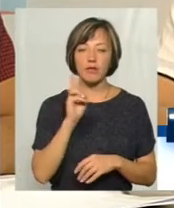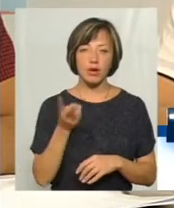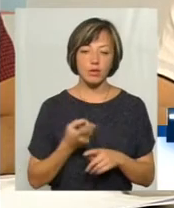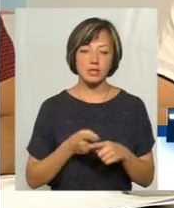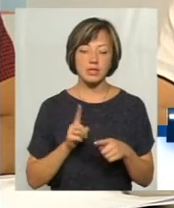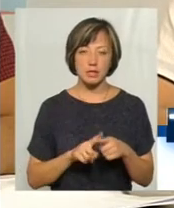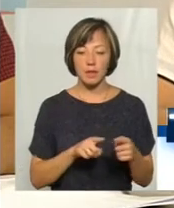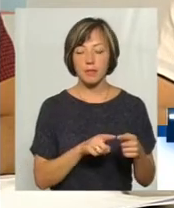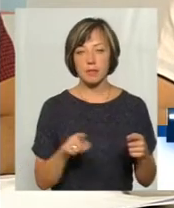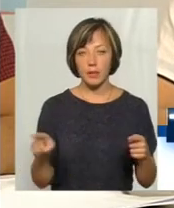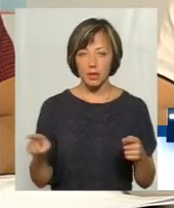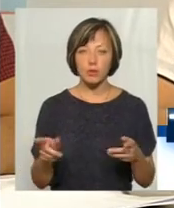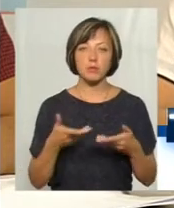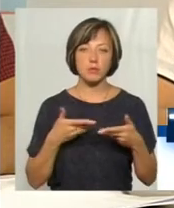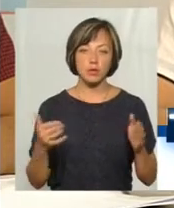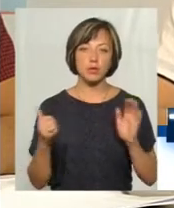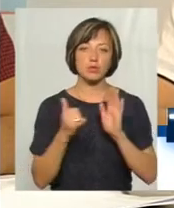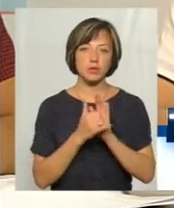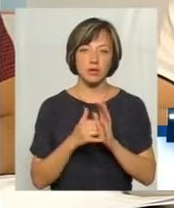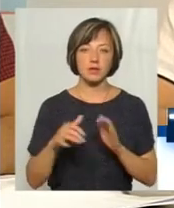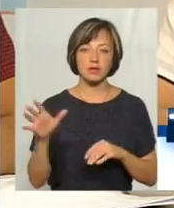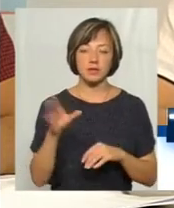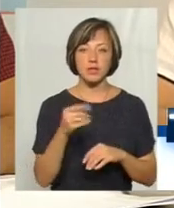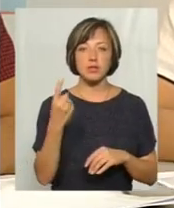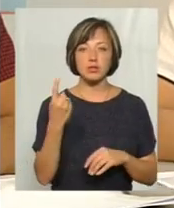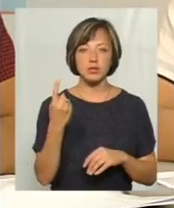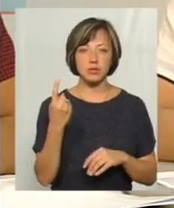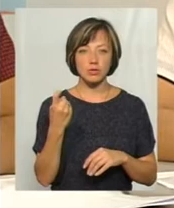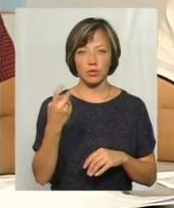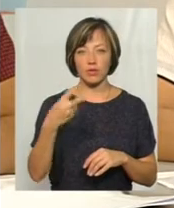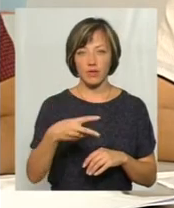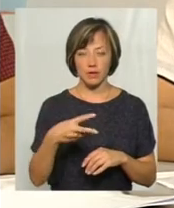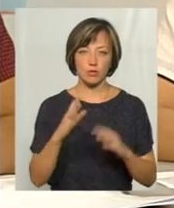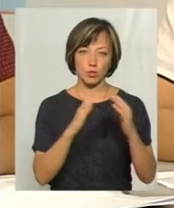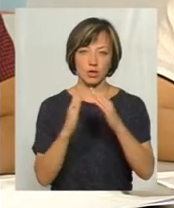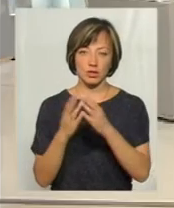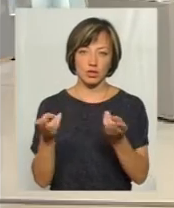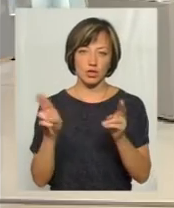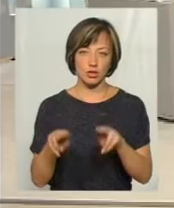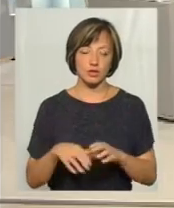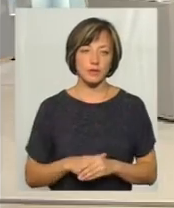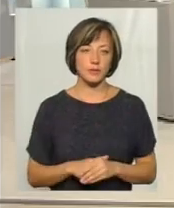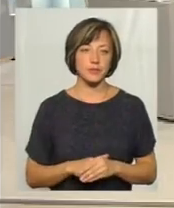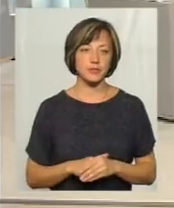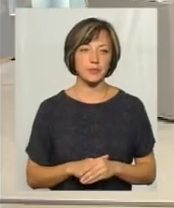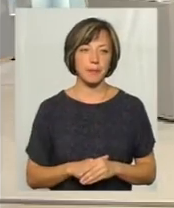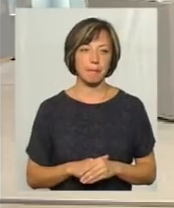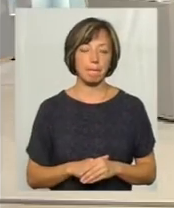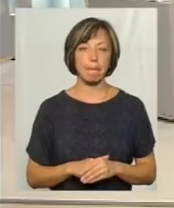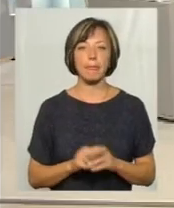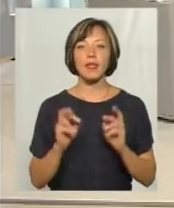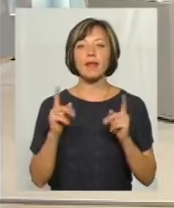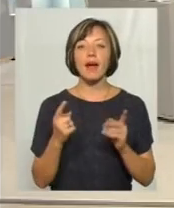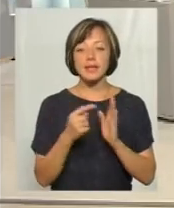за цих два роки ми поставимо в наших інших 120 житлових будинках. Скажіть, будь ласка, а все-таки, як